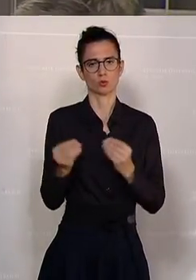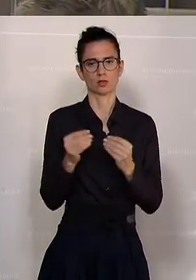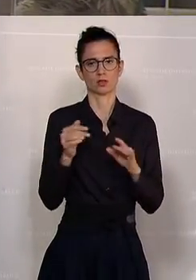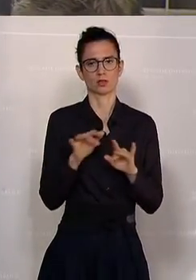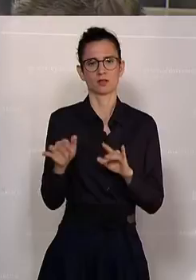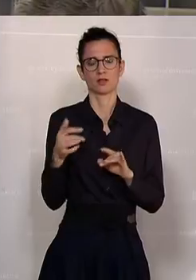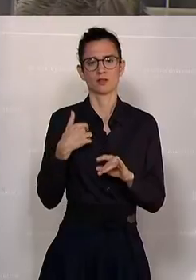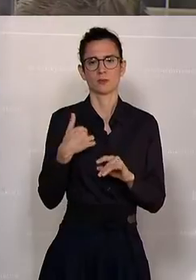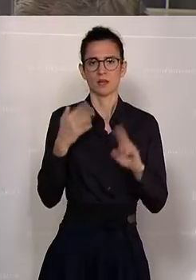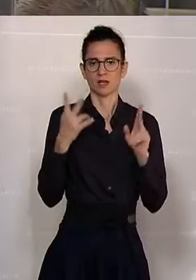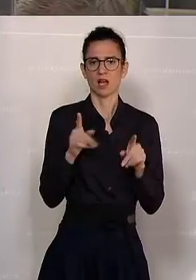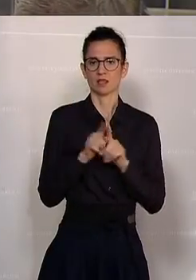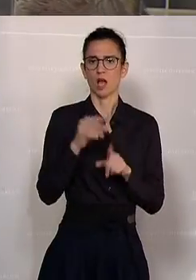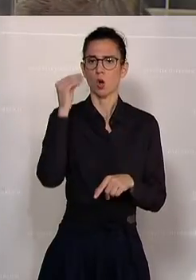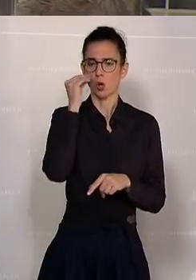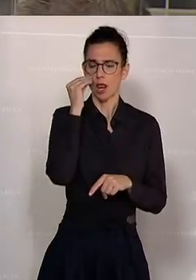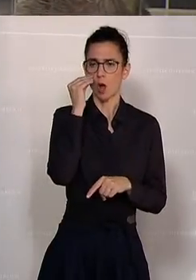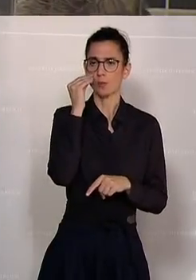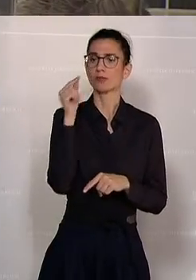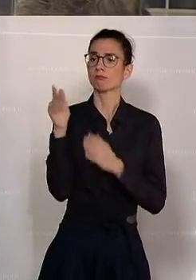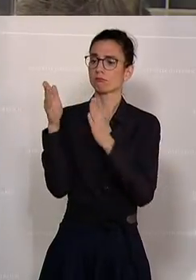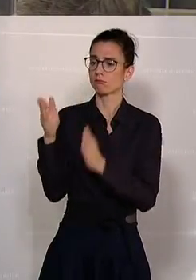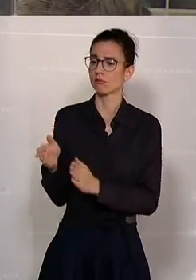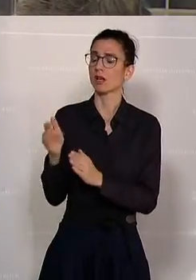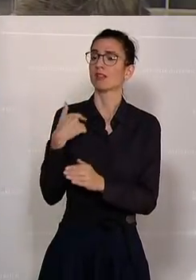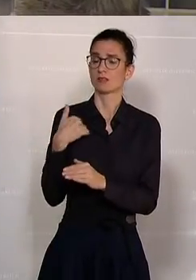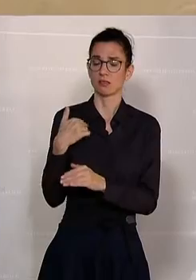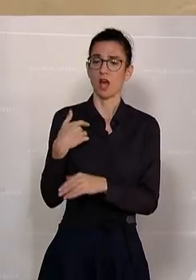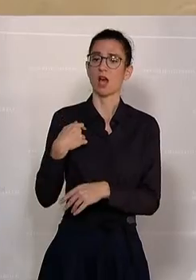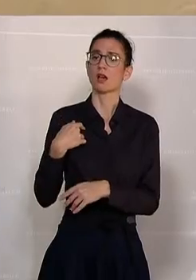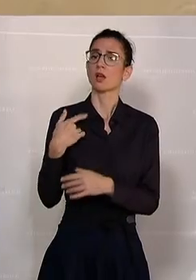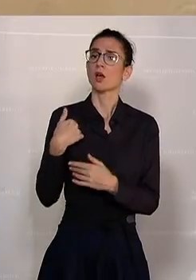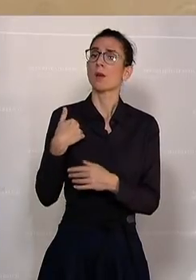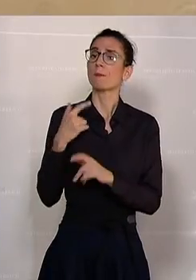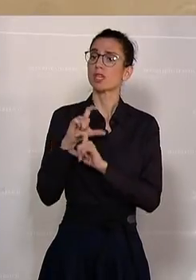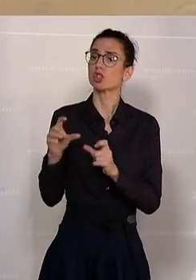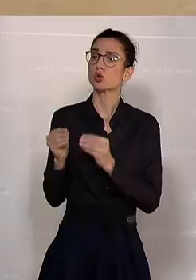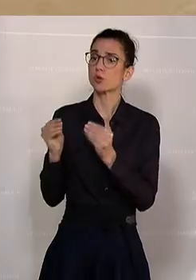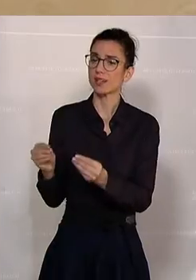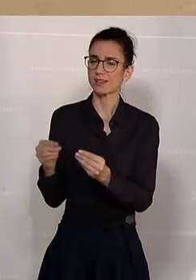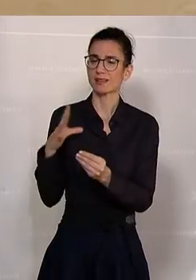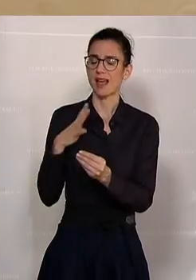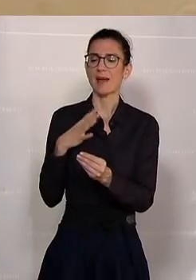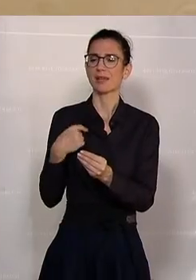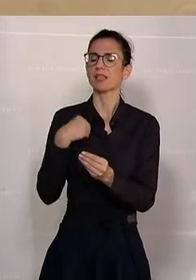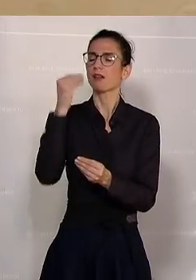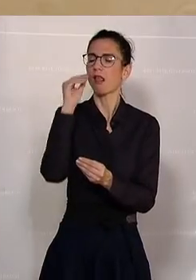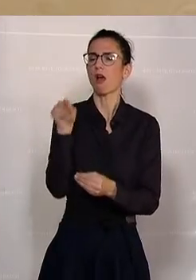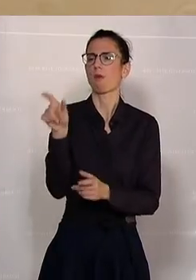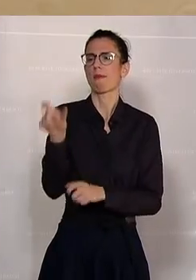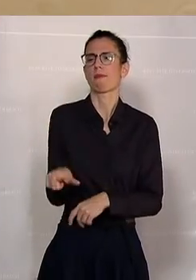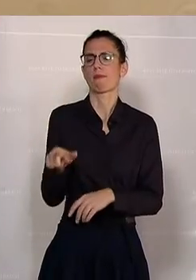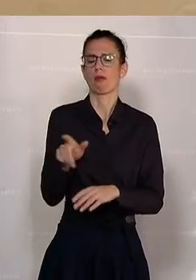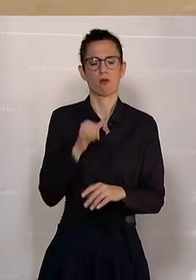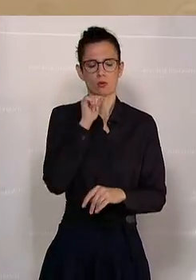Beschuldigten zu glauben. Und das ist der Grund für mich, noch einmal zu betonen, dass ich felsenfest davon überzeugt bin, dass sich die